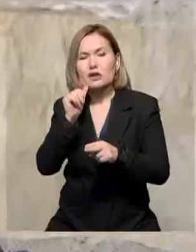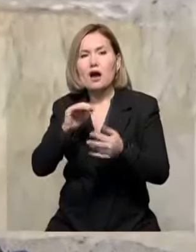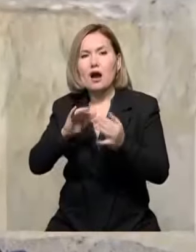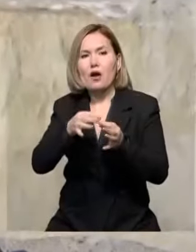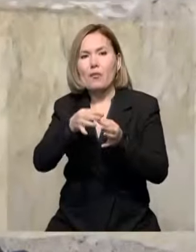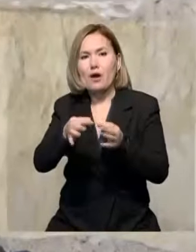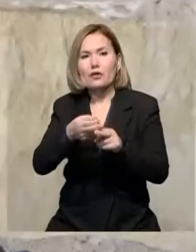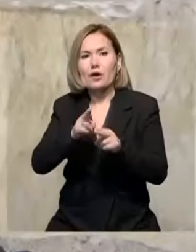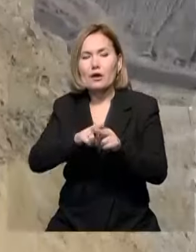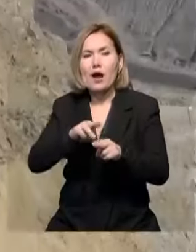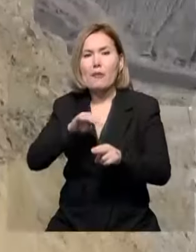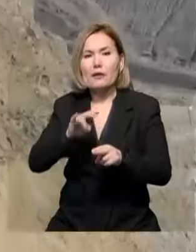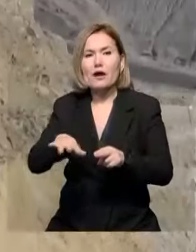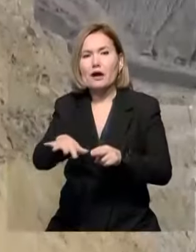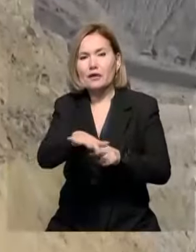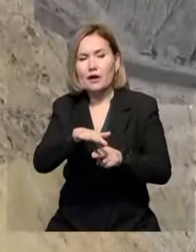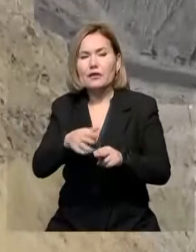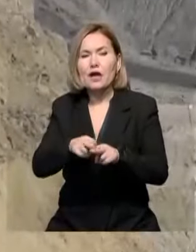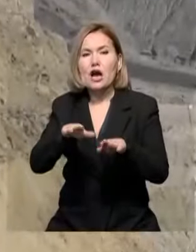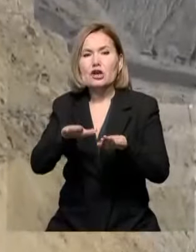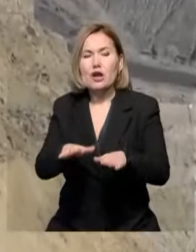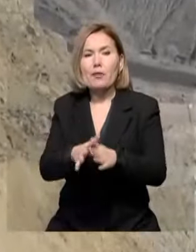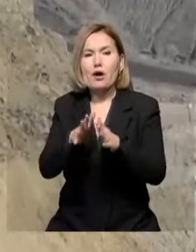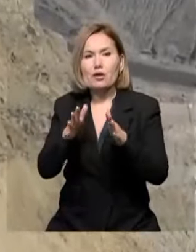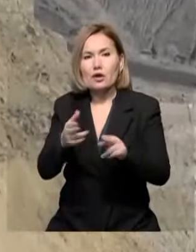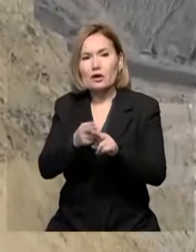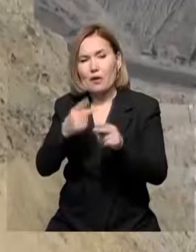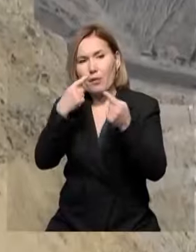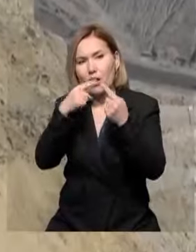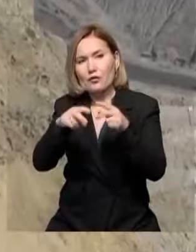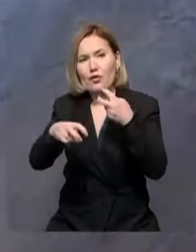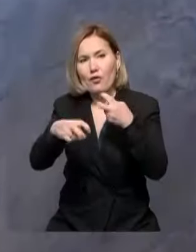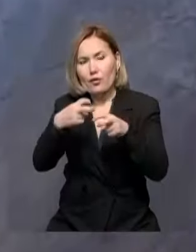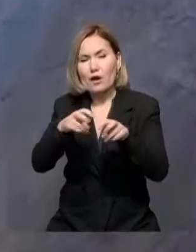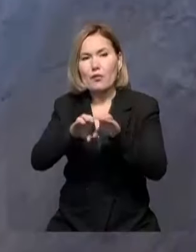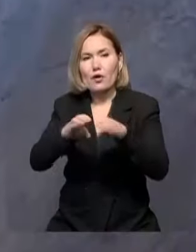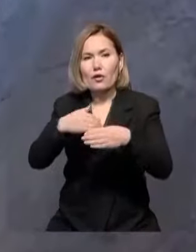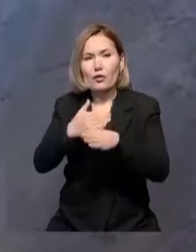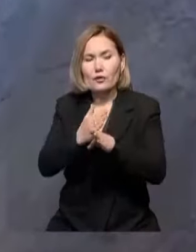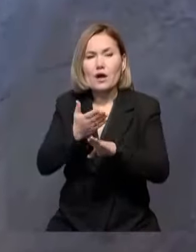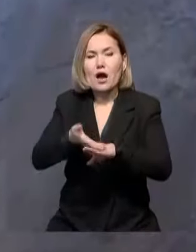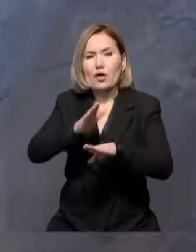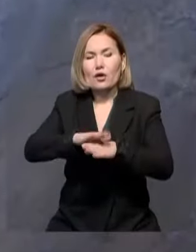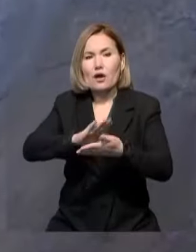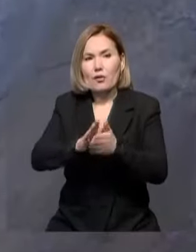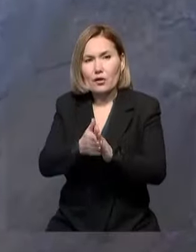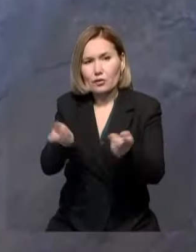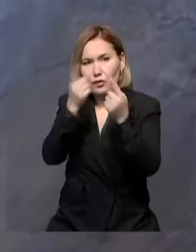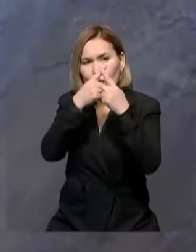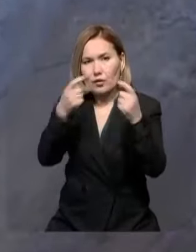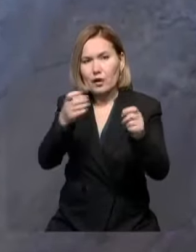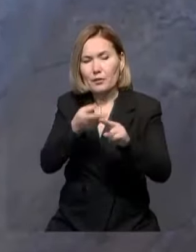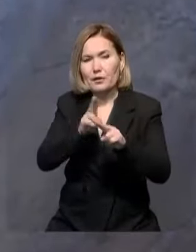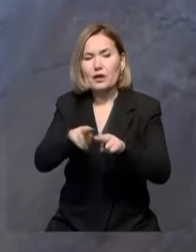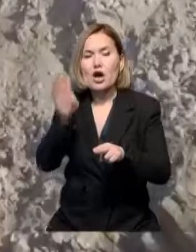ауданының әкімдігі май қайын кентінің аумағында. Жерілікті оқымдағы техногендік сипаттағы төтінші жағдай жәрілау ұштығыралы шешім қабылдаған